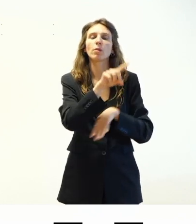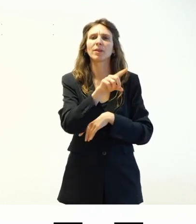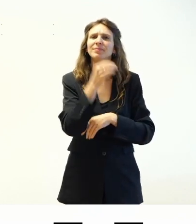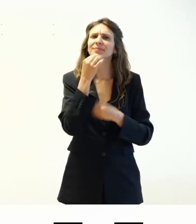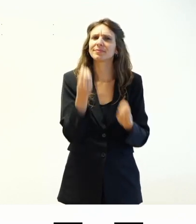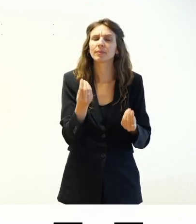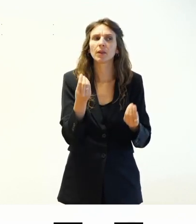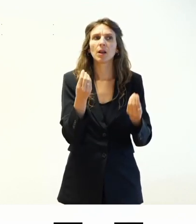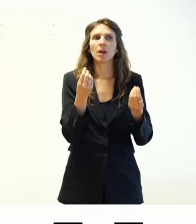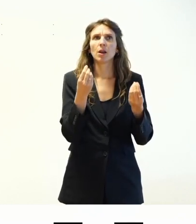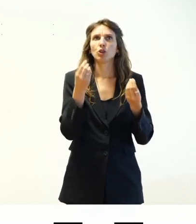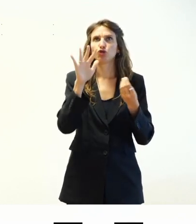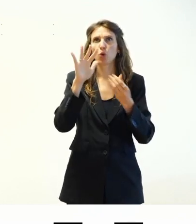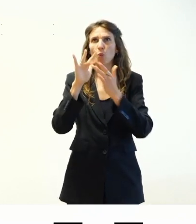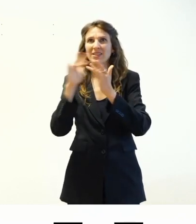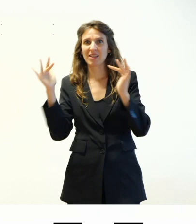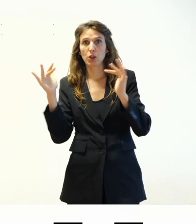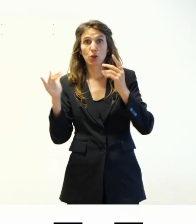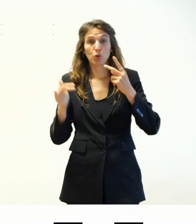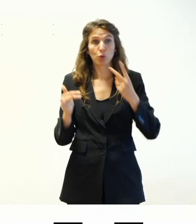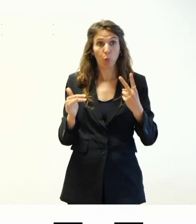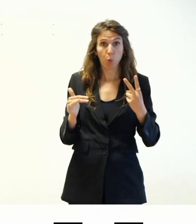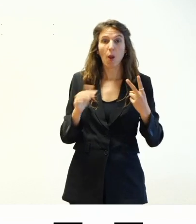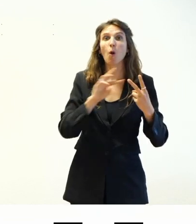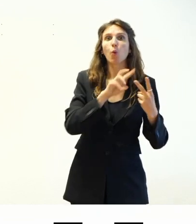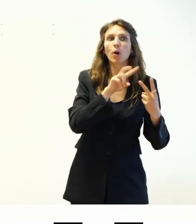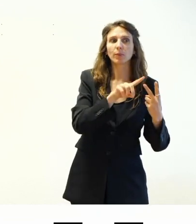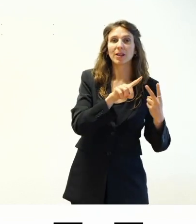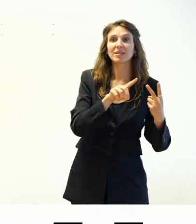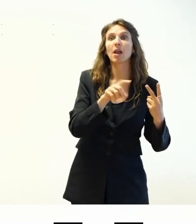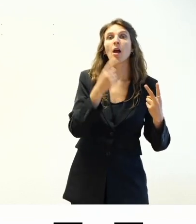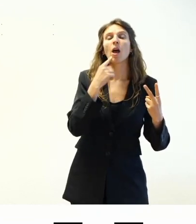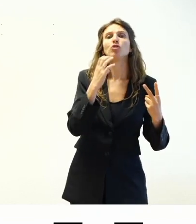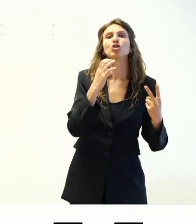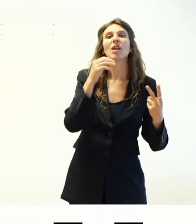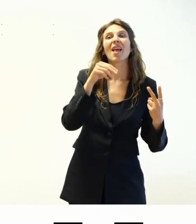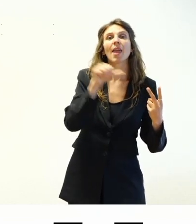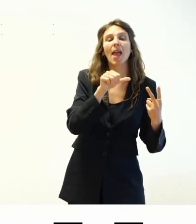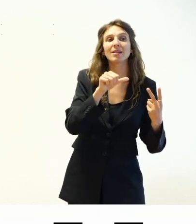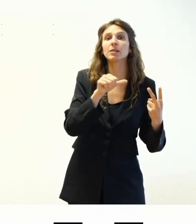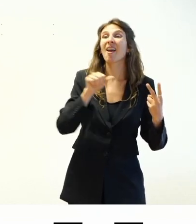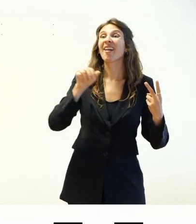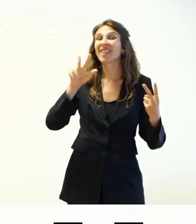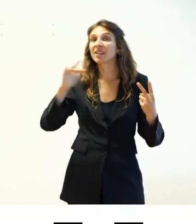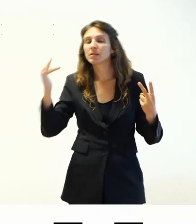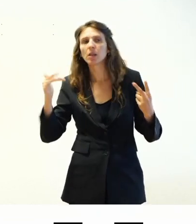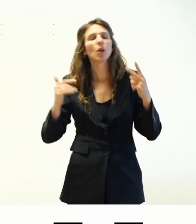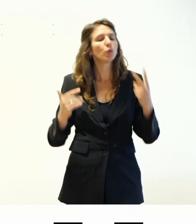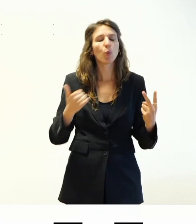due siti su cinque al mondo usano WordPress e se un sito usa un CMS, due volte su tre il CMS è WordPress.